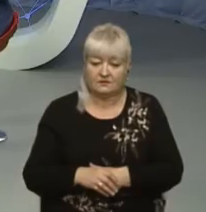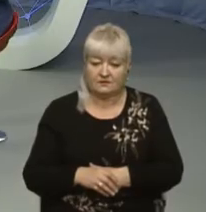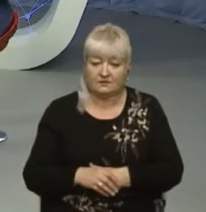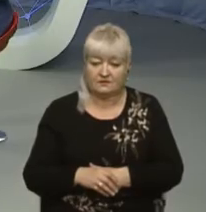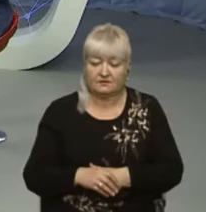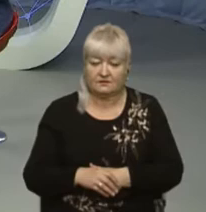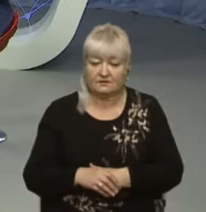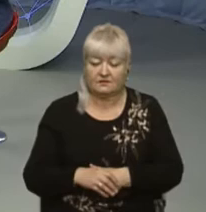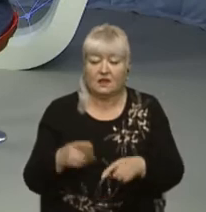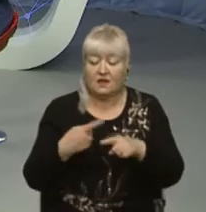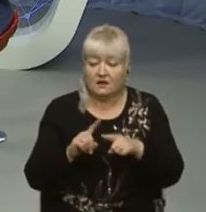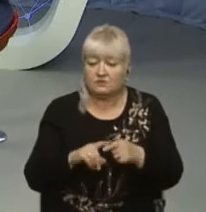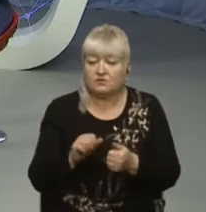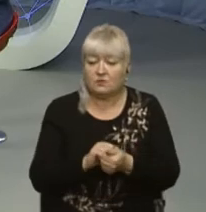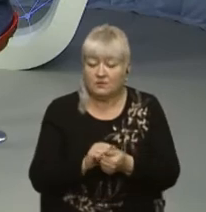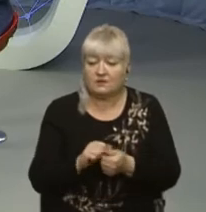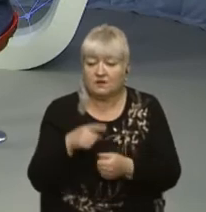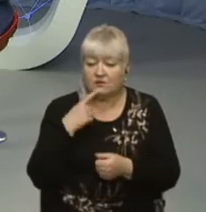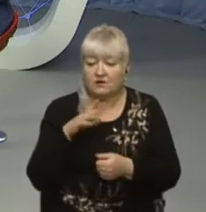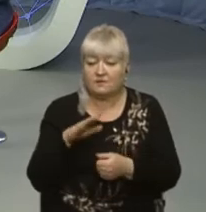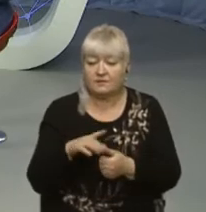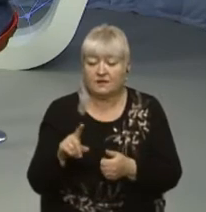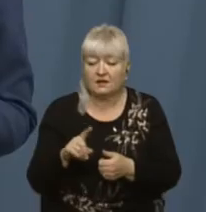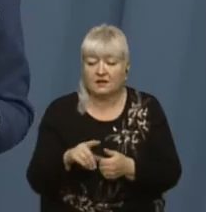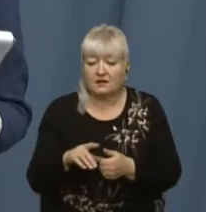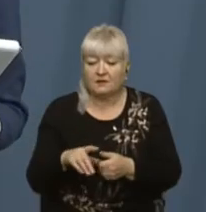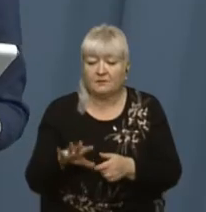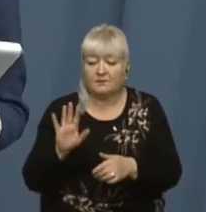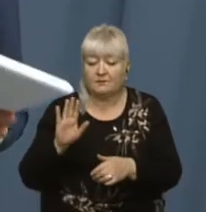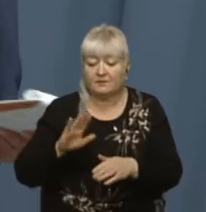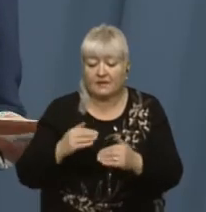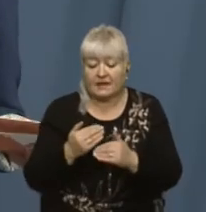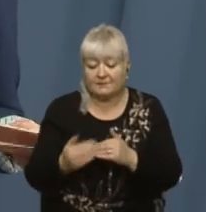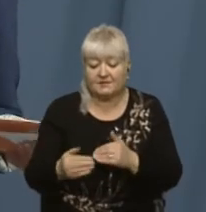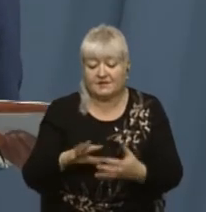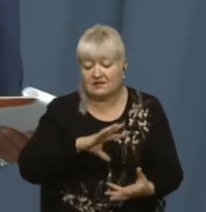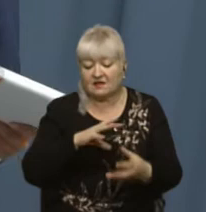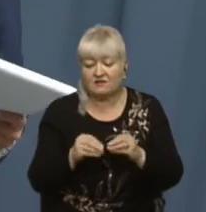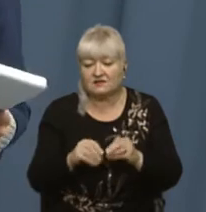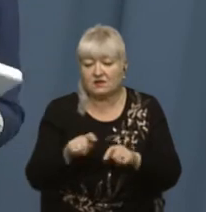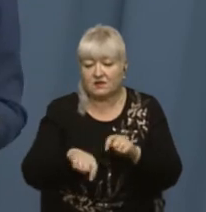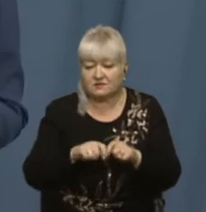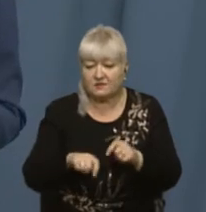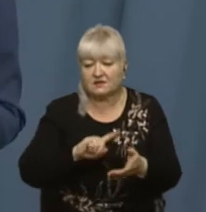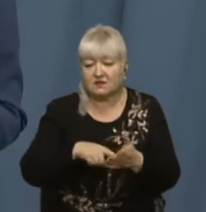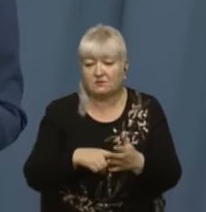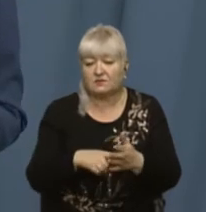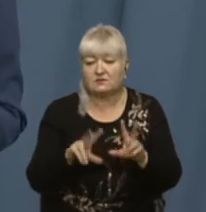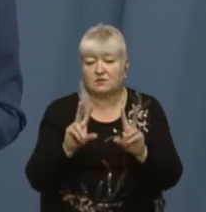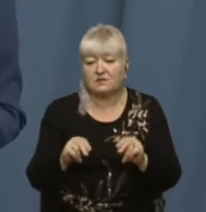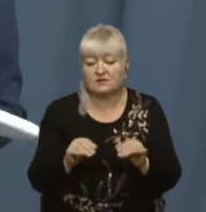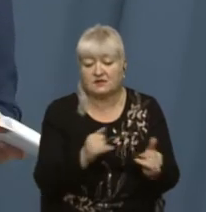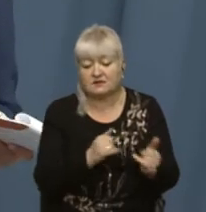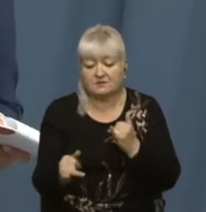Власне, в цьому матеріалі йшлося про те, що після висновків експертів вже тоді мер міста пообіцяв забезпечити мешканців квартирами.